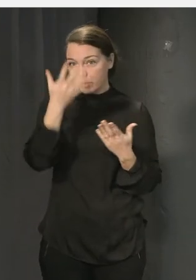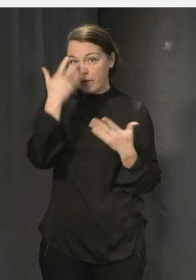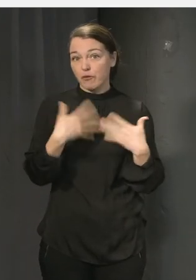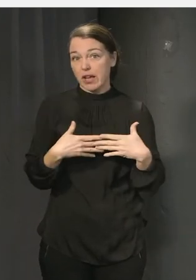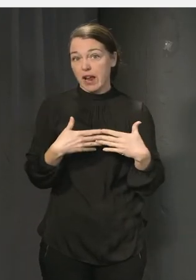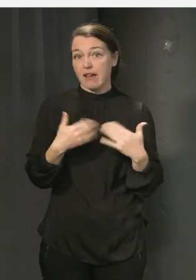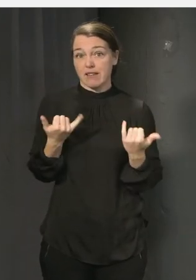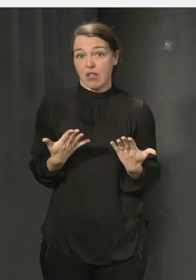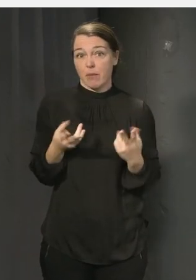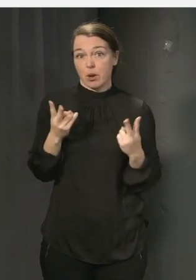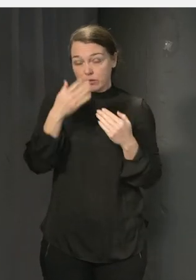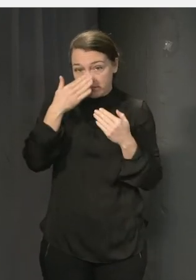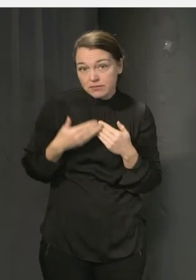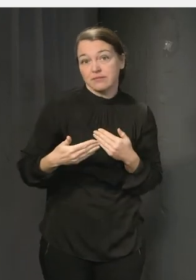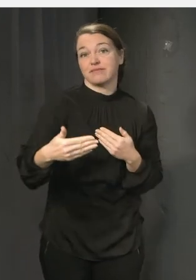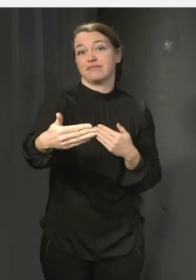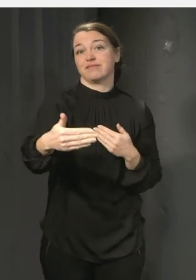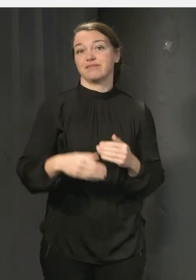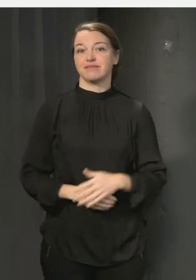idag men också kan fungera imorgon.